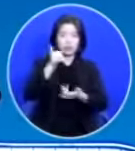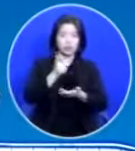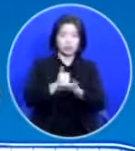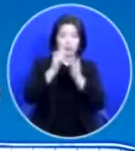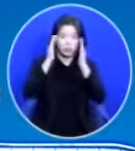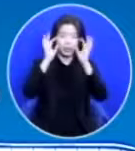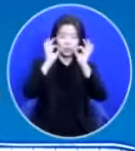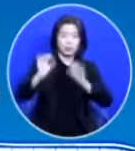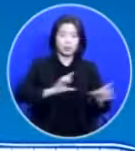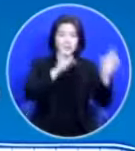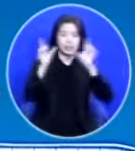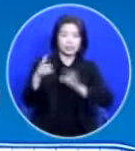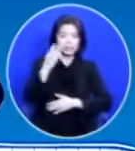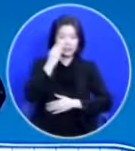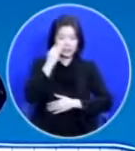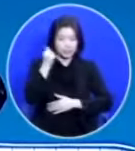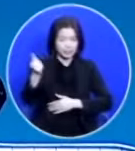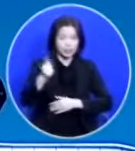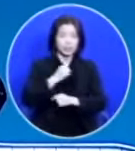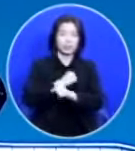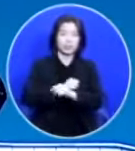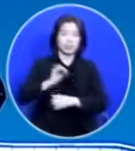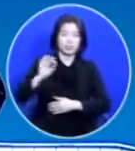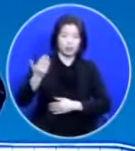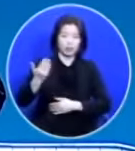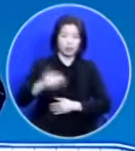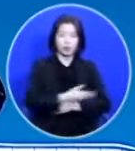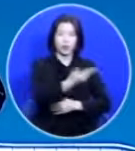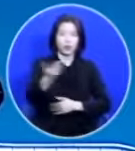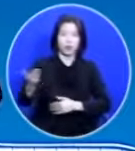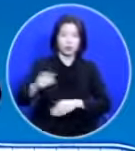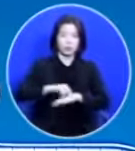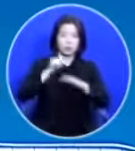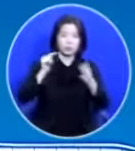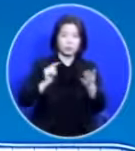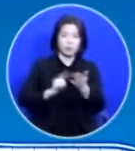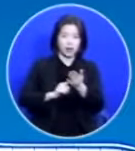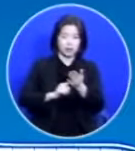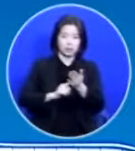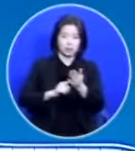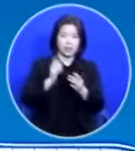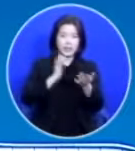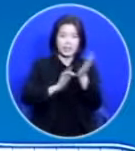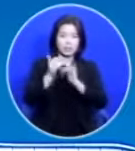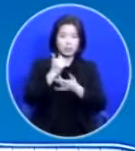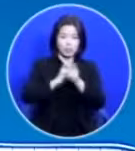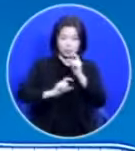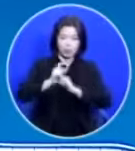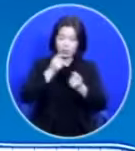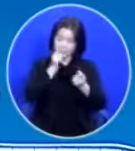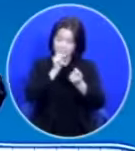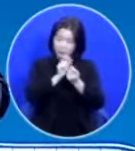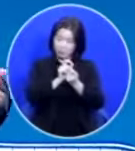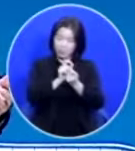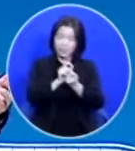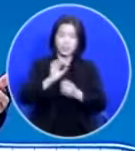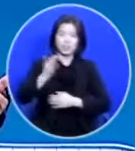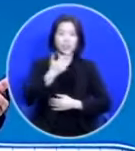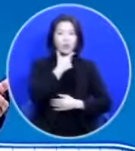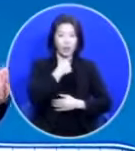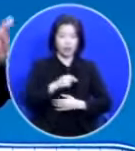익숙해지고 또 여러분의 마음에 예수님이 더 친밀해지실 수 있게 되기를 원합니다 오늘도